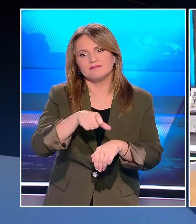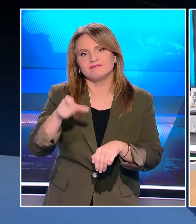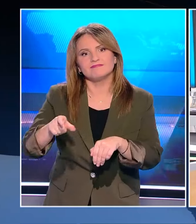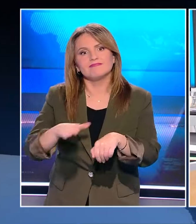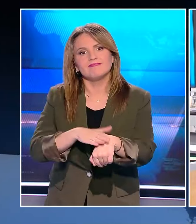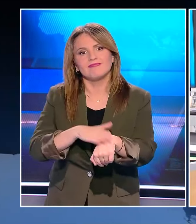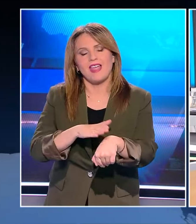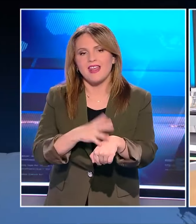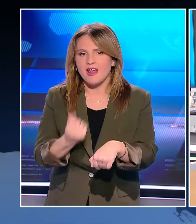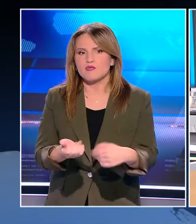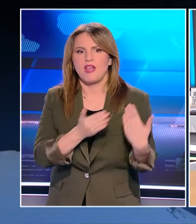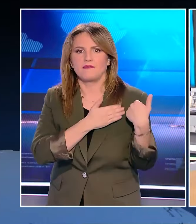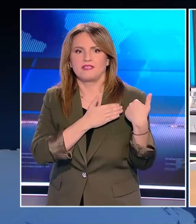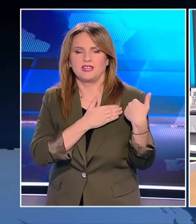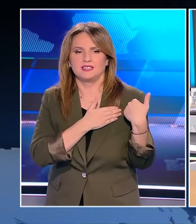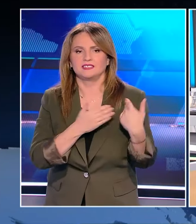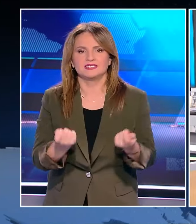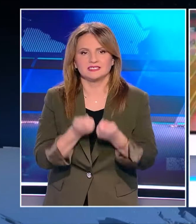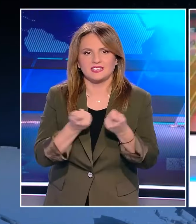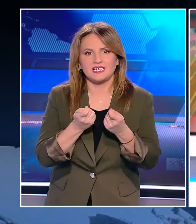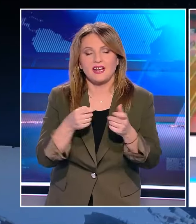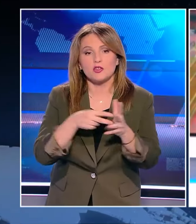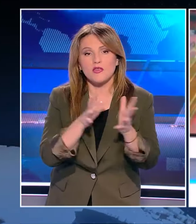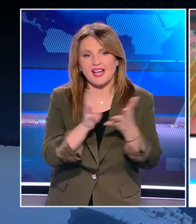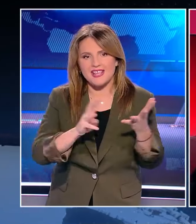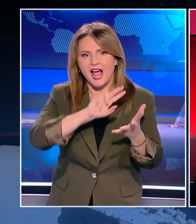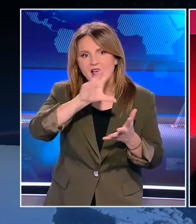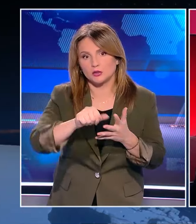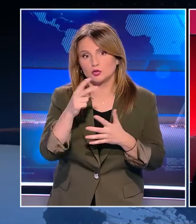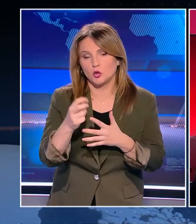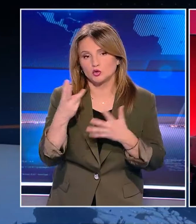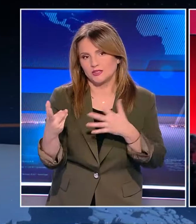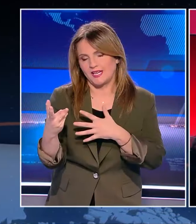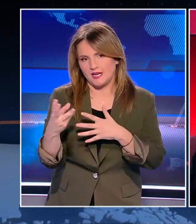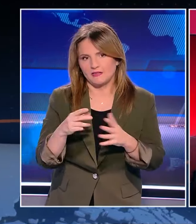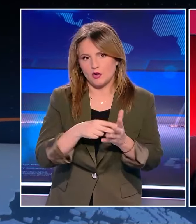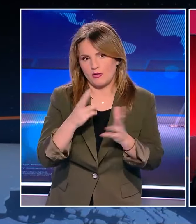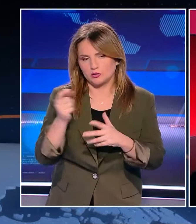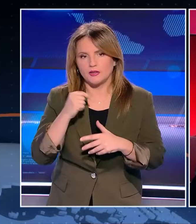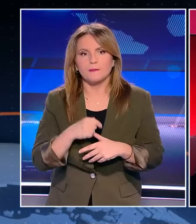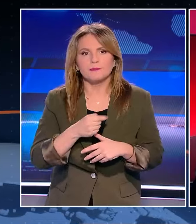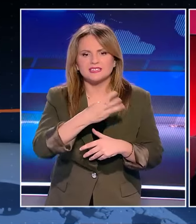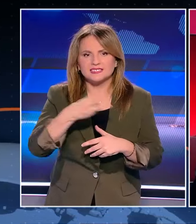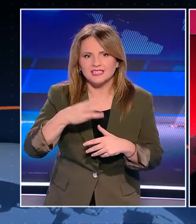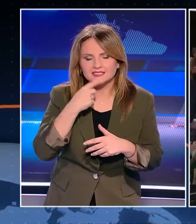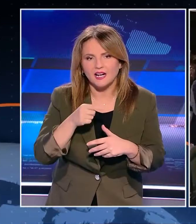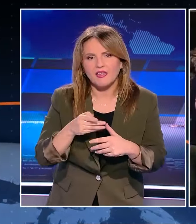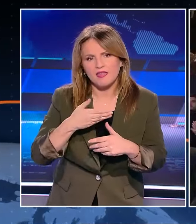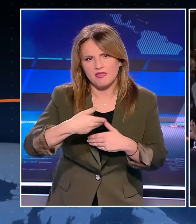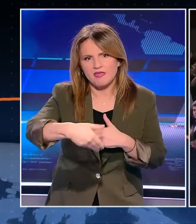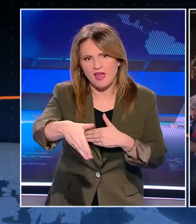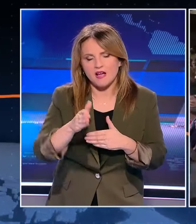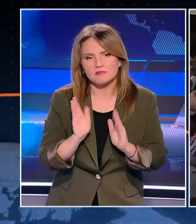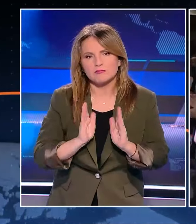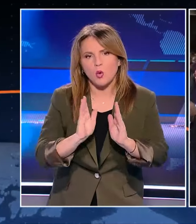ευθύνη για το τι είχε συμβεί Ειδικά το 1923 Την ίδια ώρα στην Κομουνδούρου συνεχίζεται η πορεία για την ανάδειξη νέας